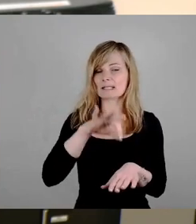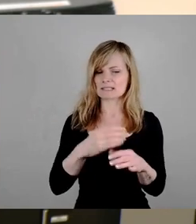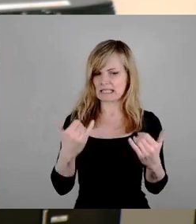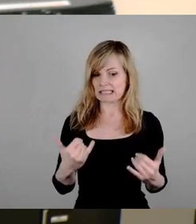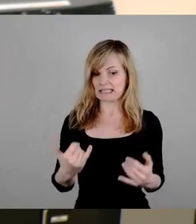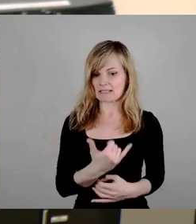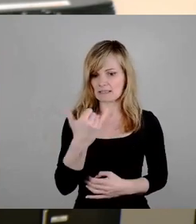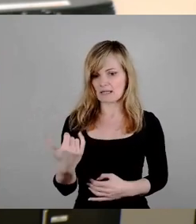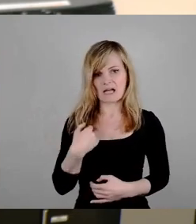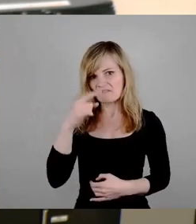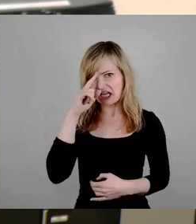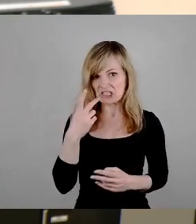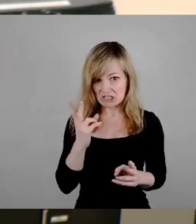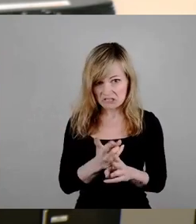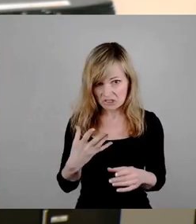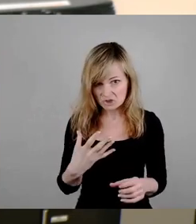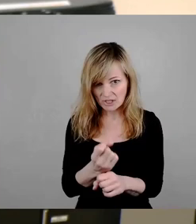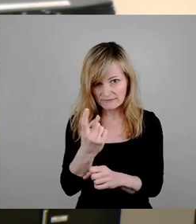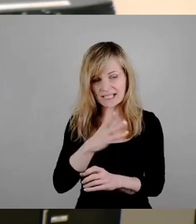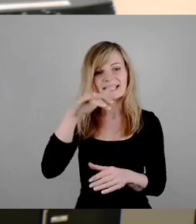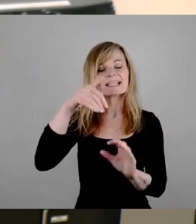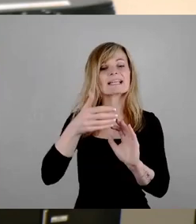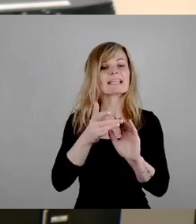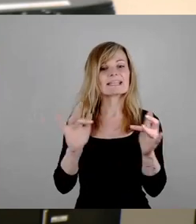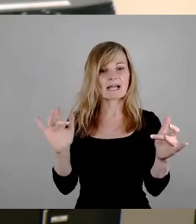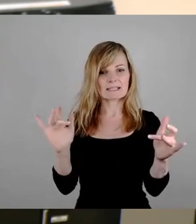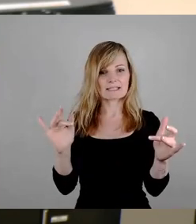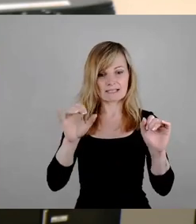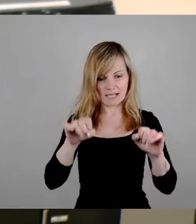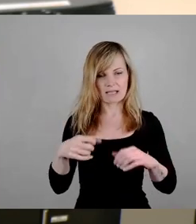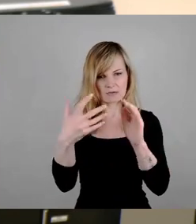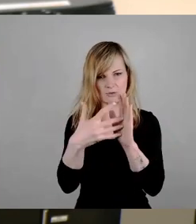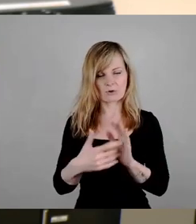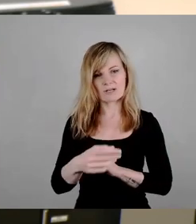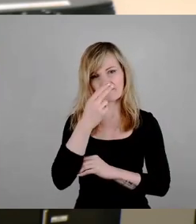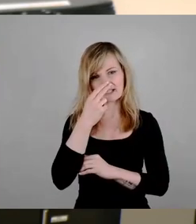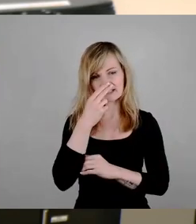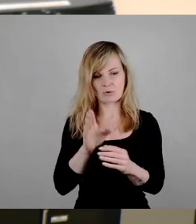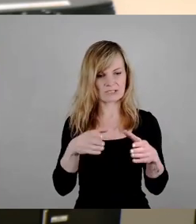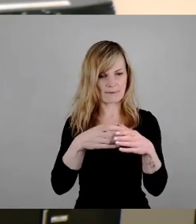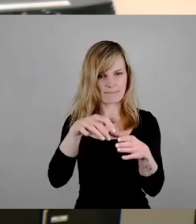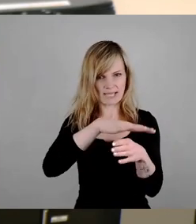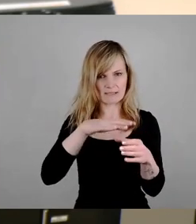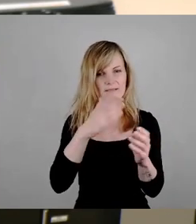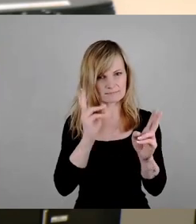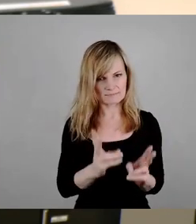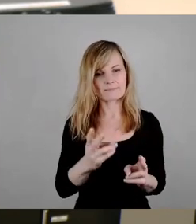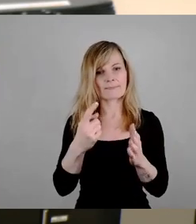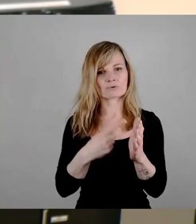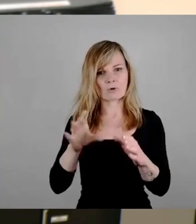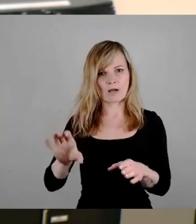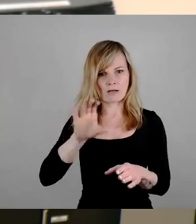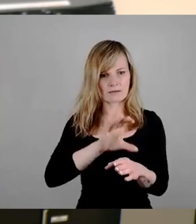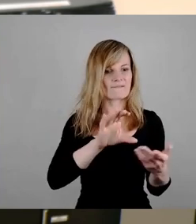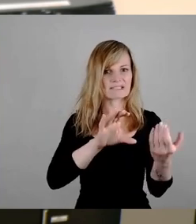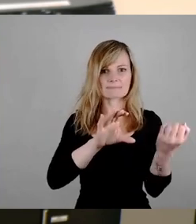es geschafft worden ist, im Internet kontrolliert werden kann, wie die Gemeinden tatsächlich mit dieser Steuer umgehen. Das heißt, der